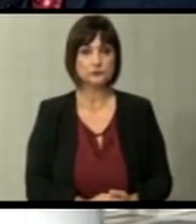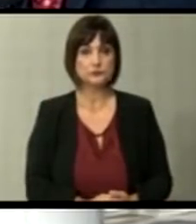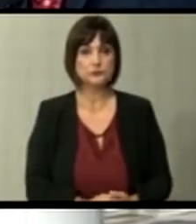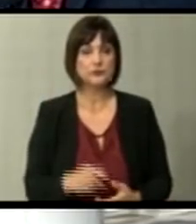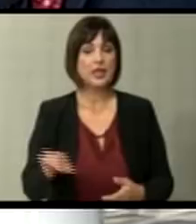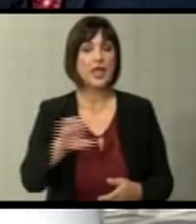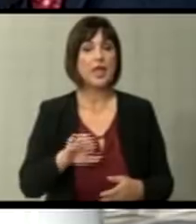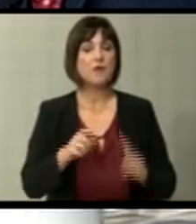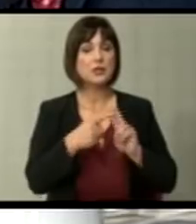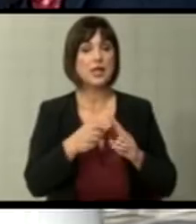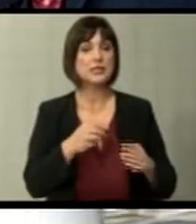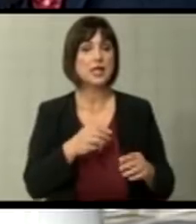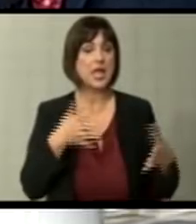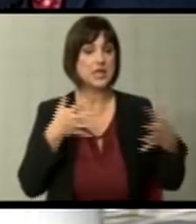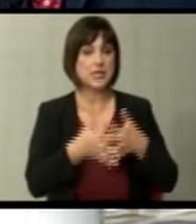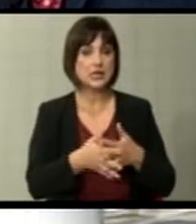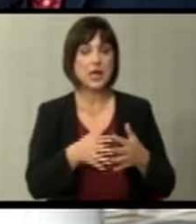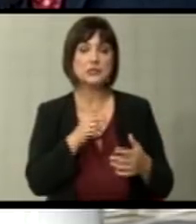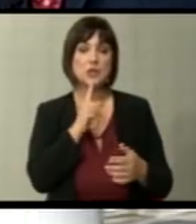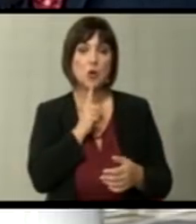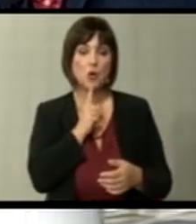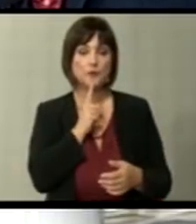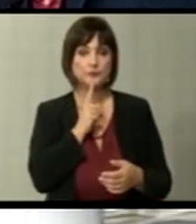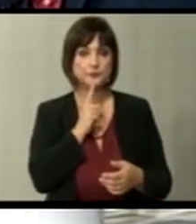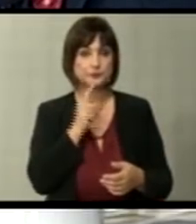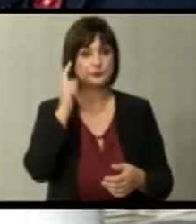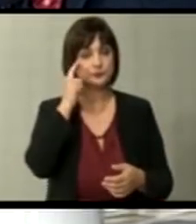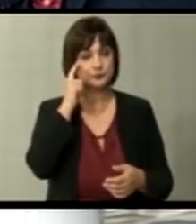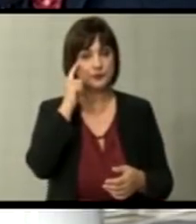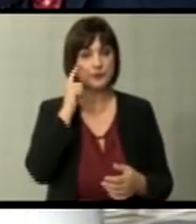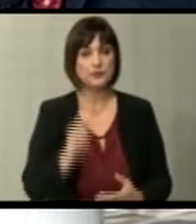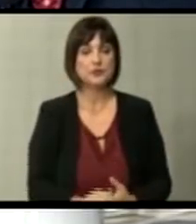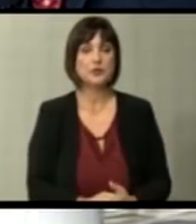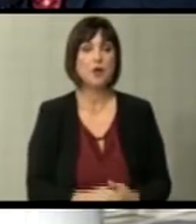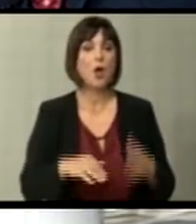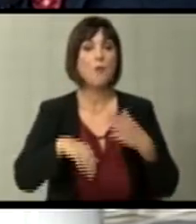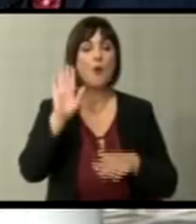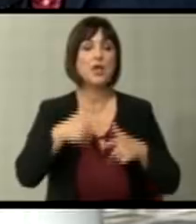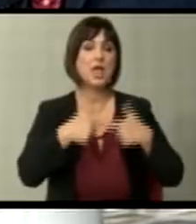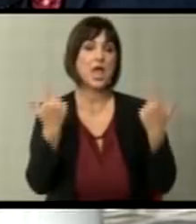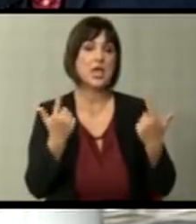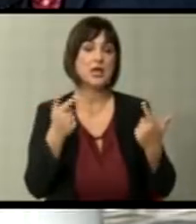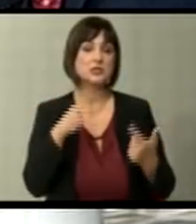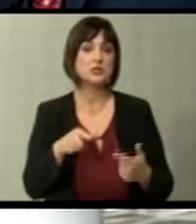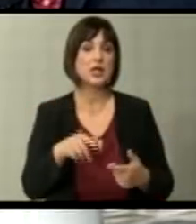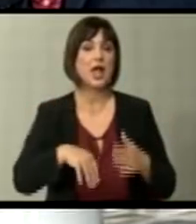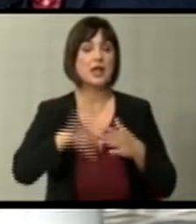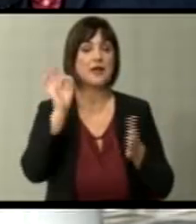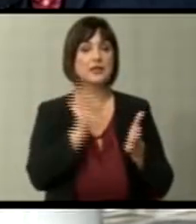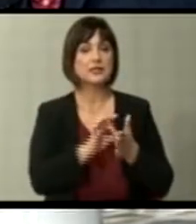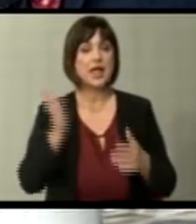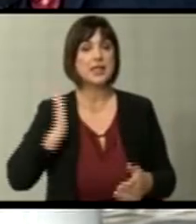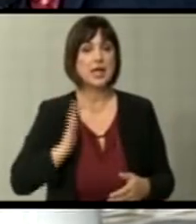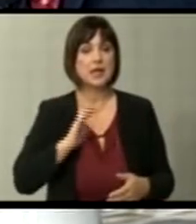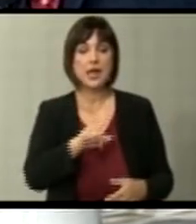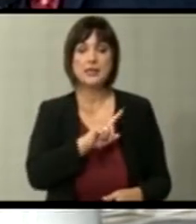евроатлантските интеграцији прищо мислам дека повеќе од јасно дека главната цел на грагианите не